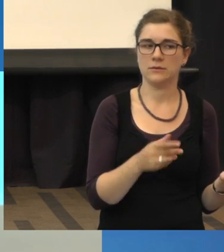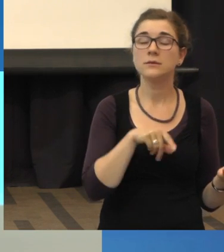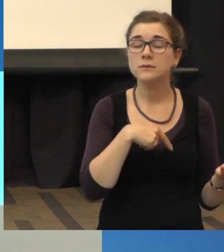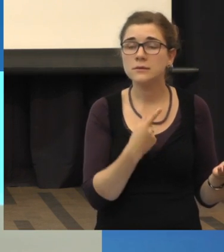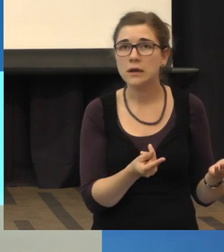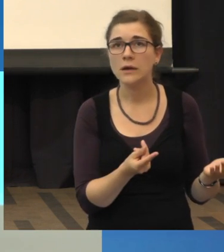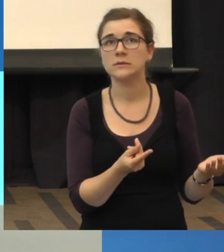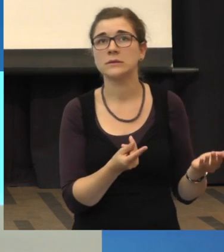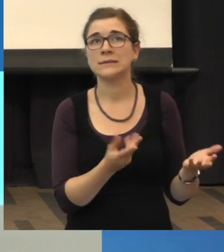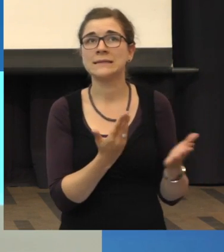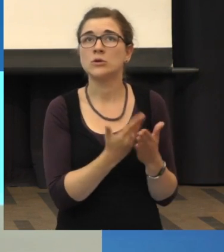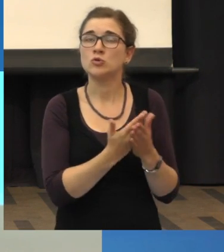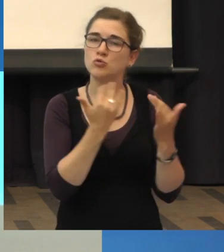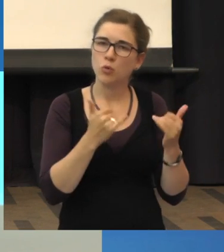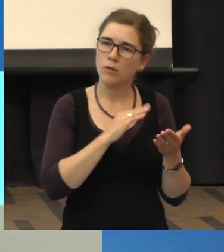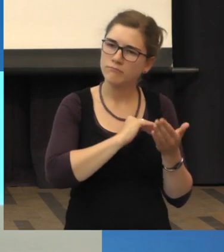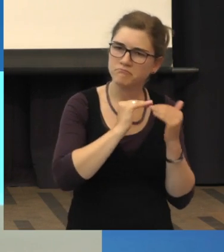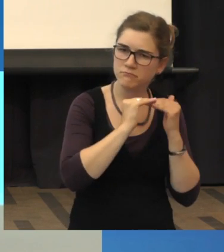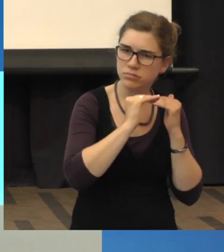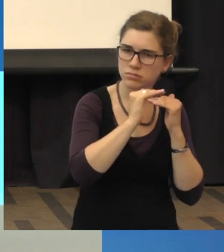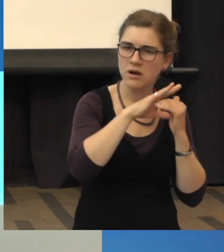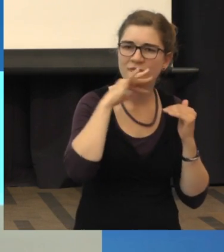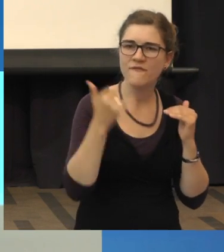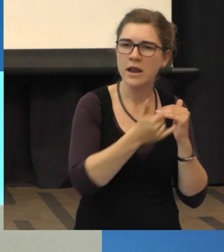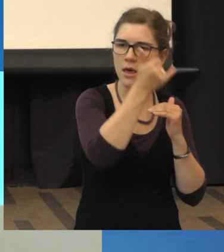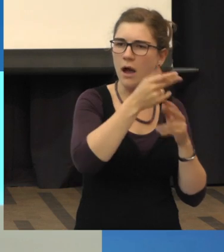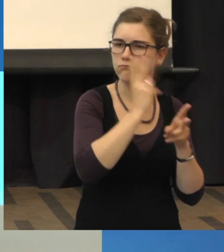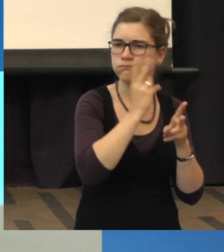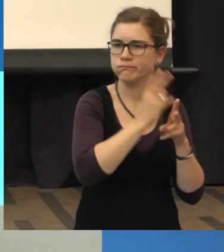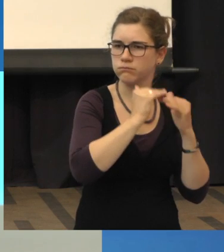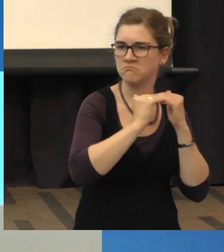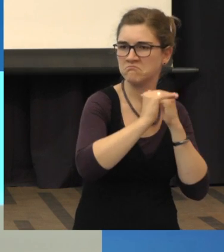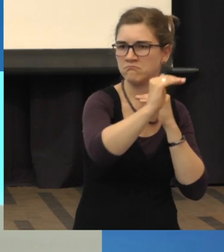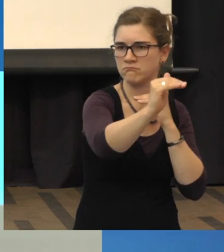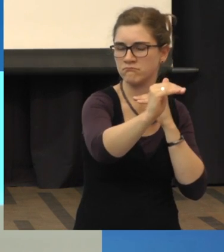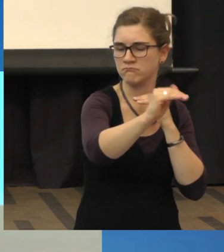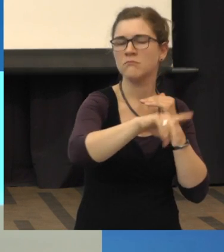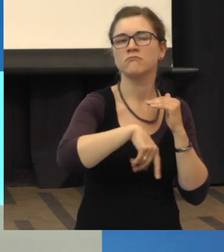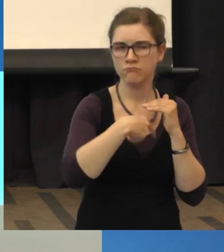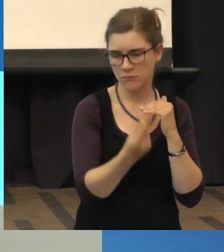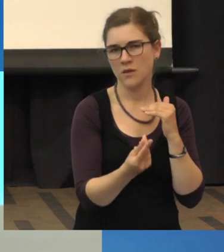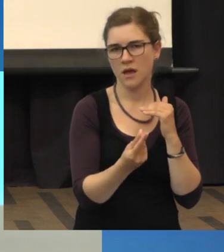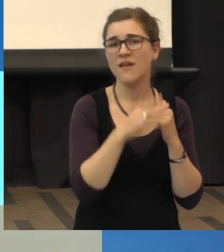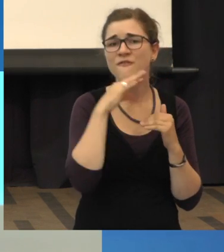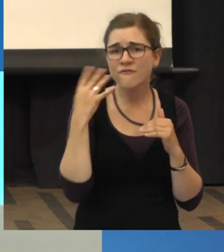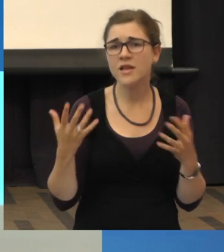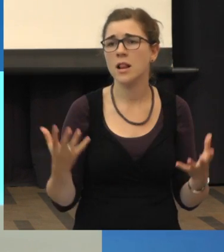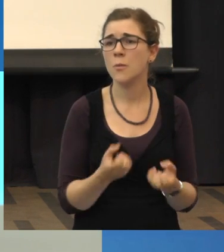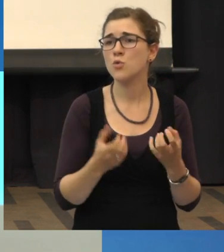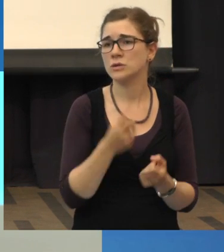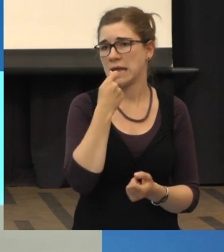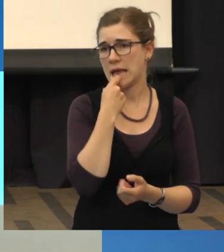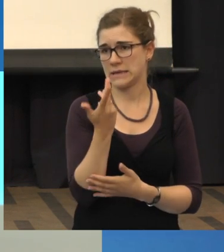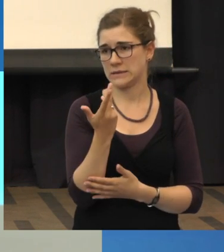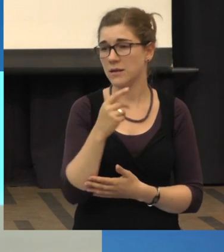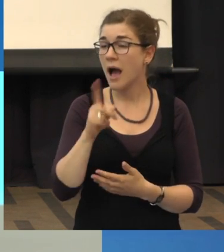haben und die eigentlich konstant ist über Jahre, über Monate und es ändert sich gar nichts, dann würde ich viel Gemüse essen. Aber